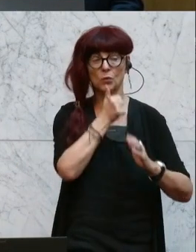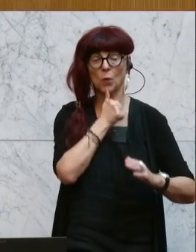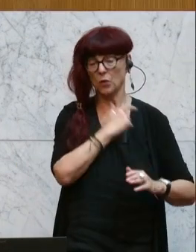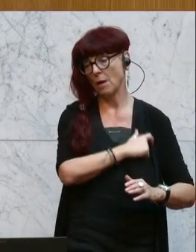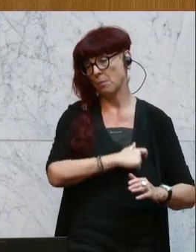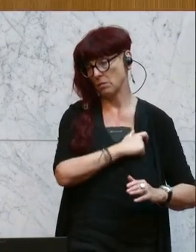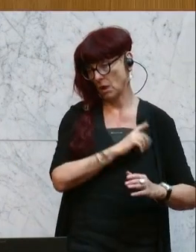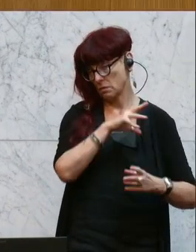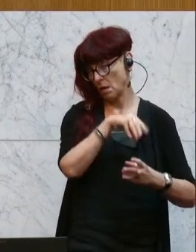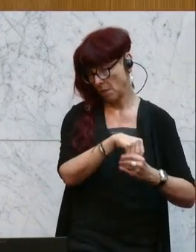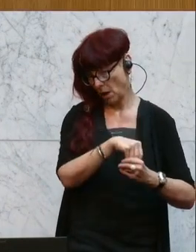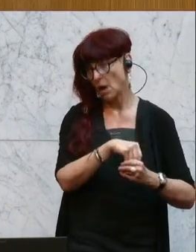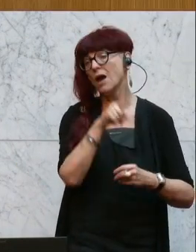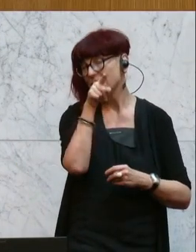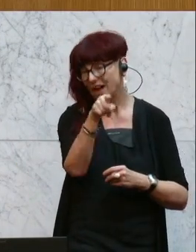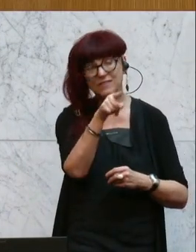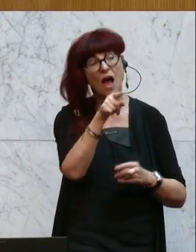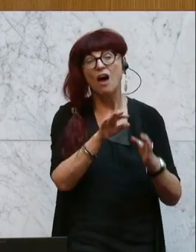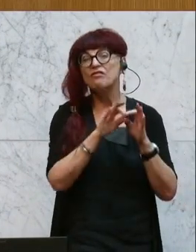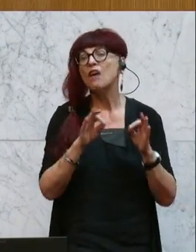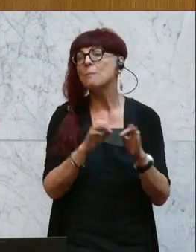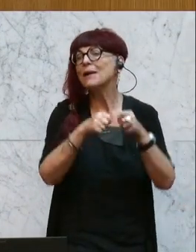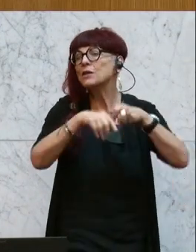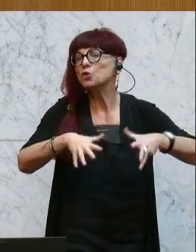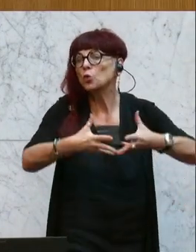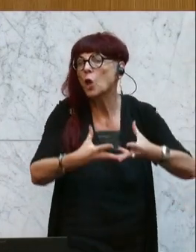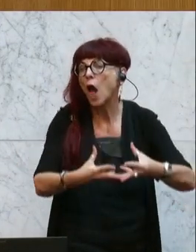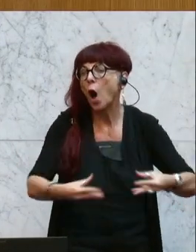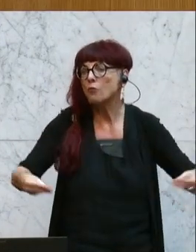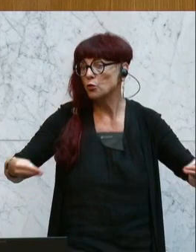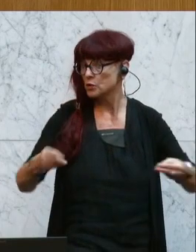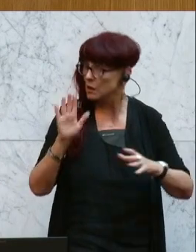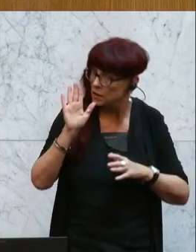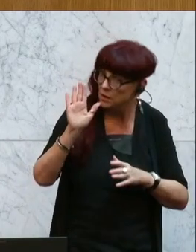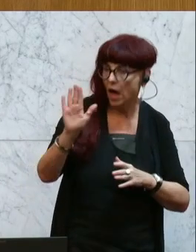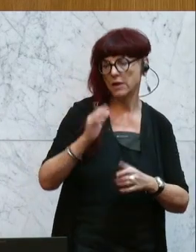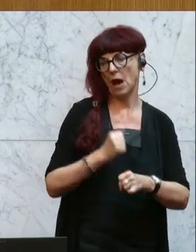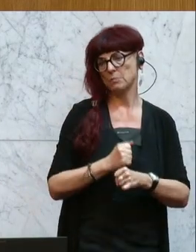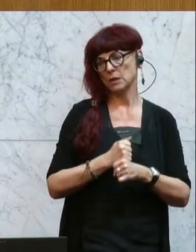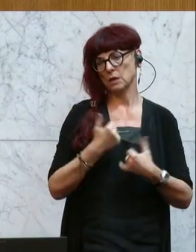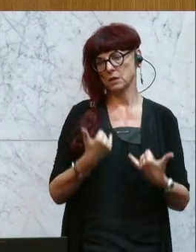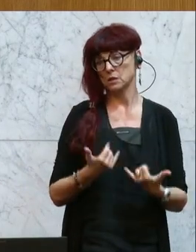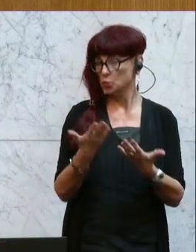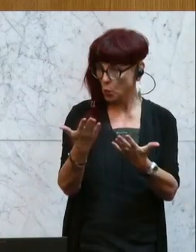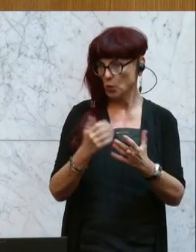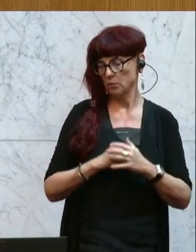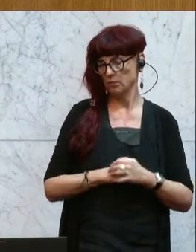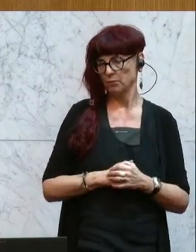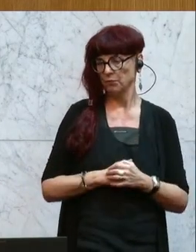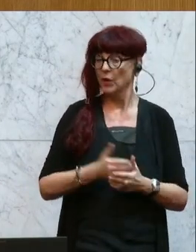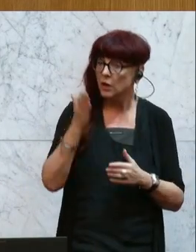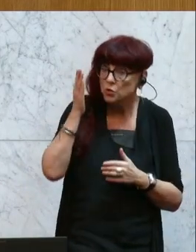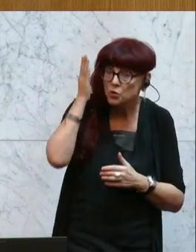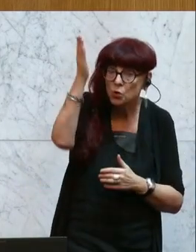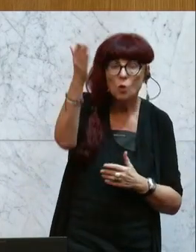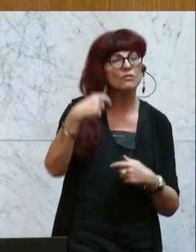Familienstrukturen. Das ist das, was Sie jetzt machen. Jetzt gibt es hinkünftig